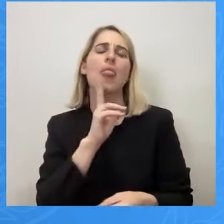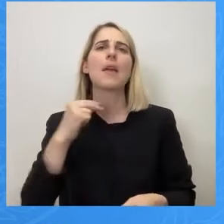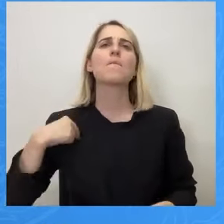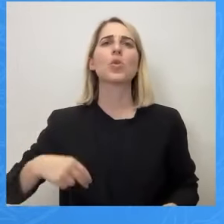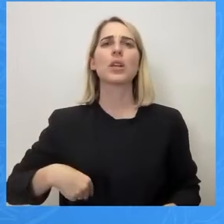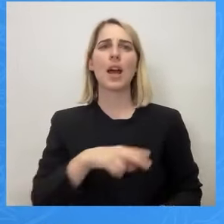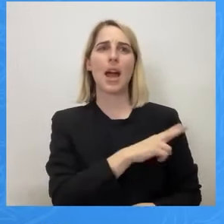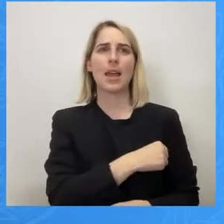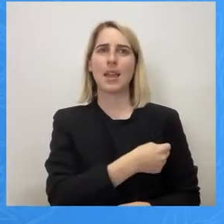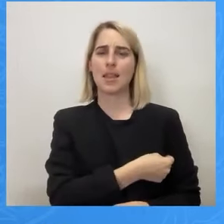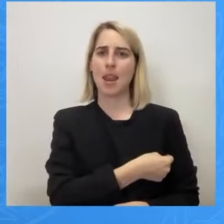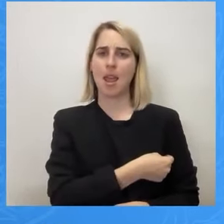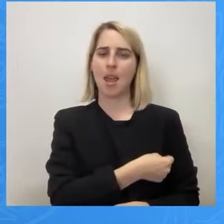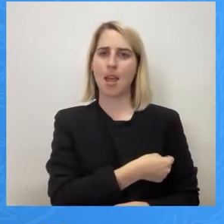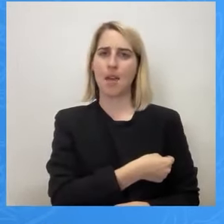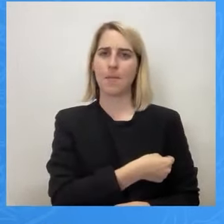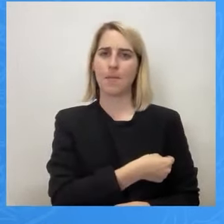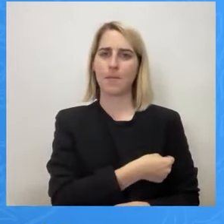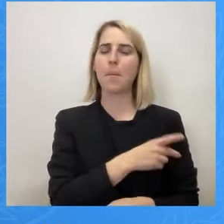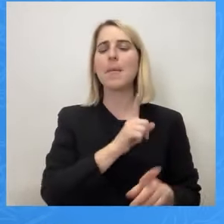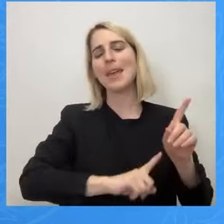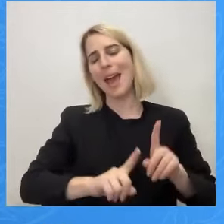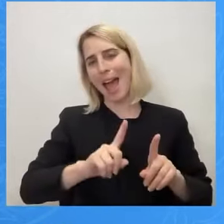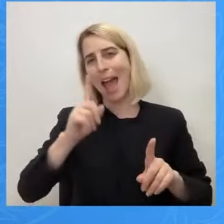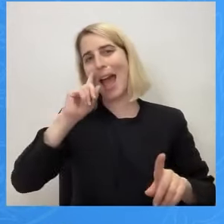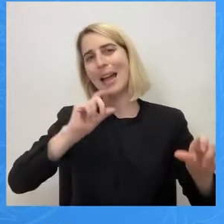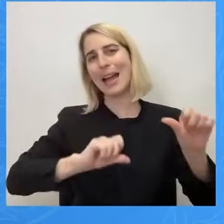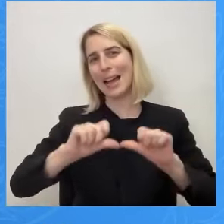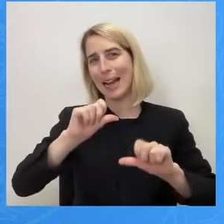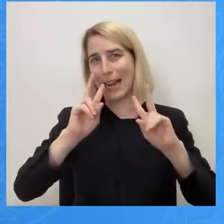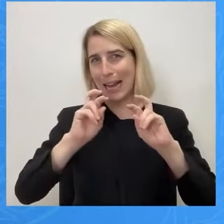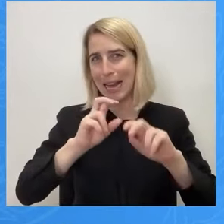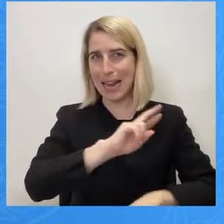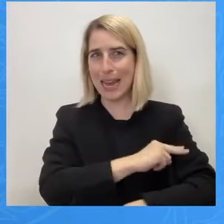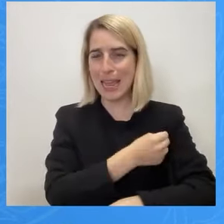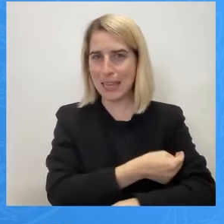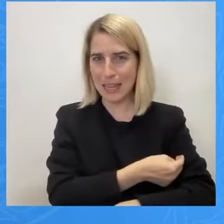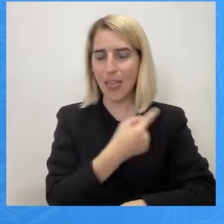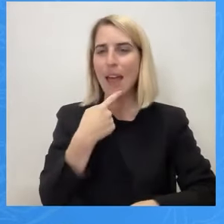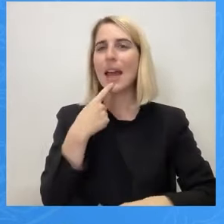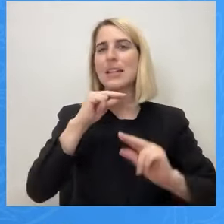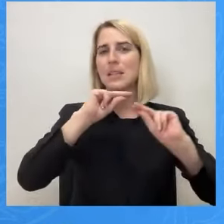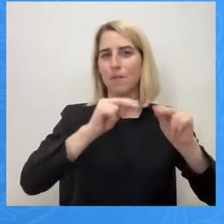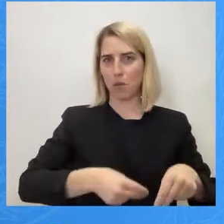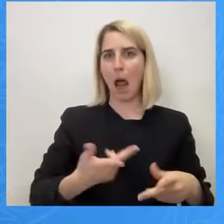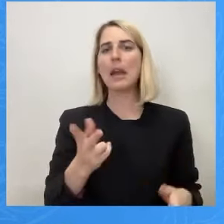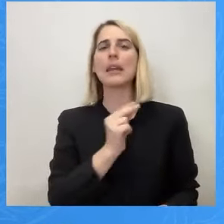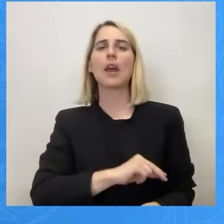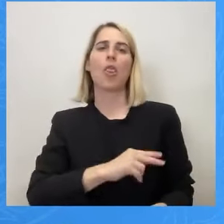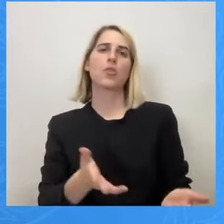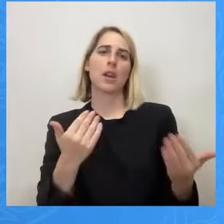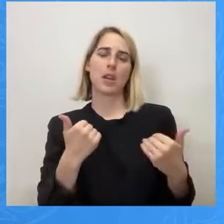κλινική άλλωστε ιδιωτικό εργαστήριο θα έκανα μια συμφωνία, δεν έχει κέρδος. Και τι γίνεται με τα